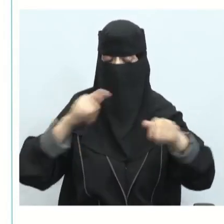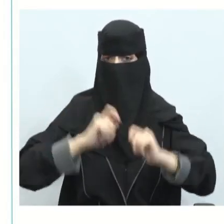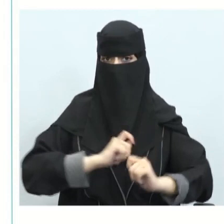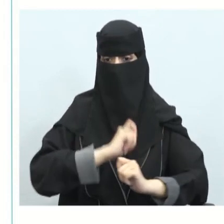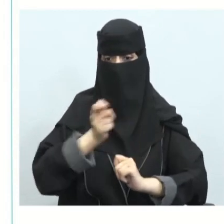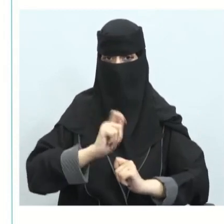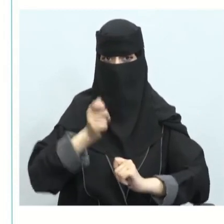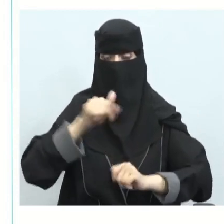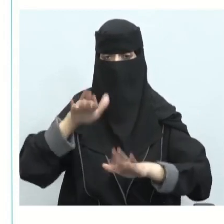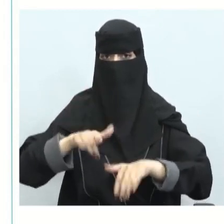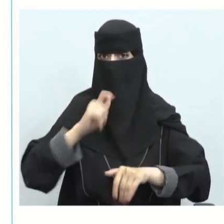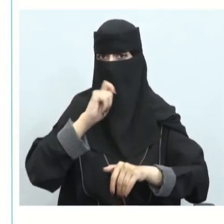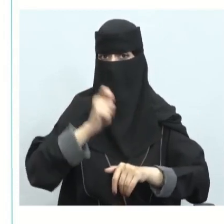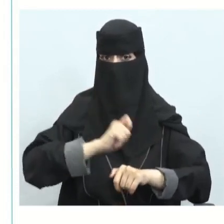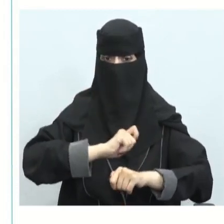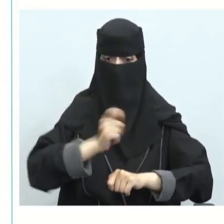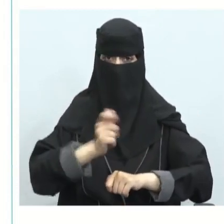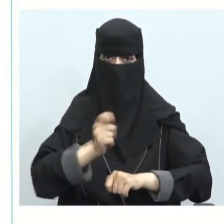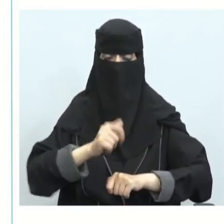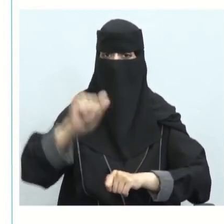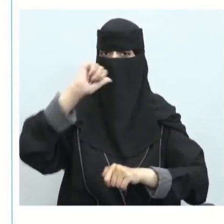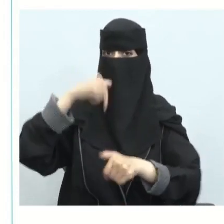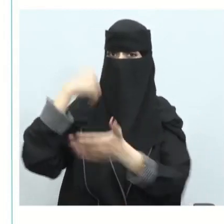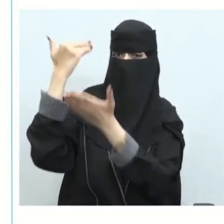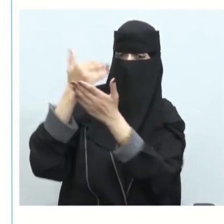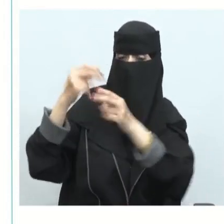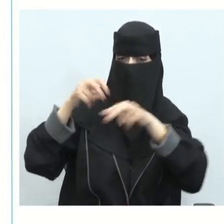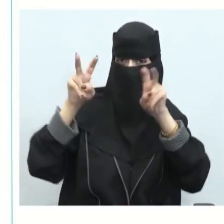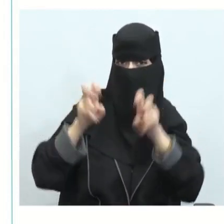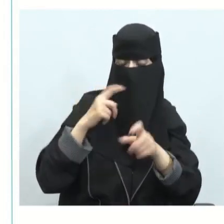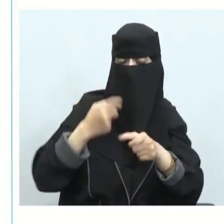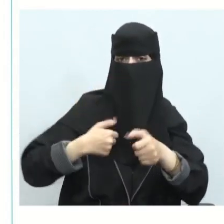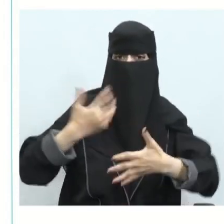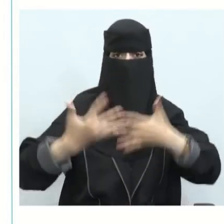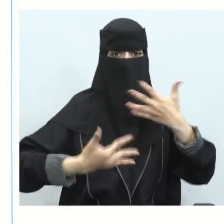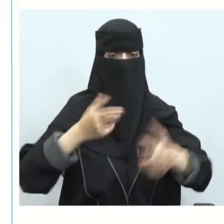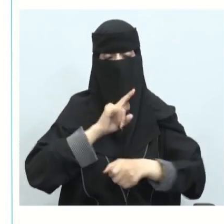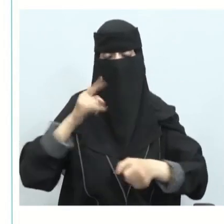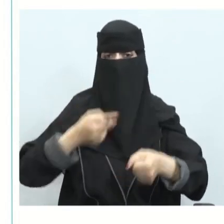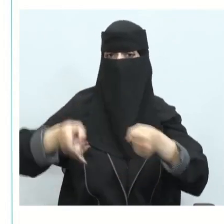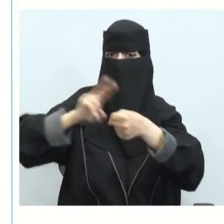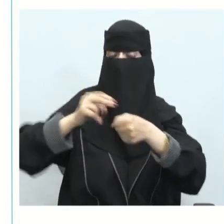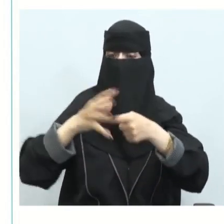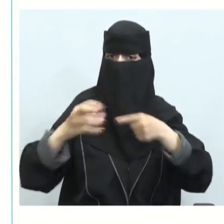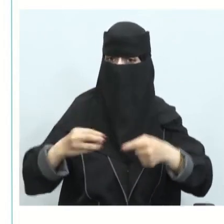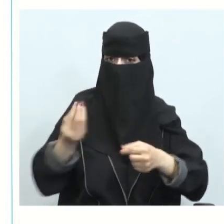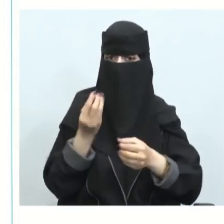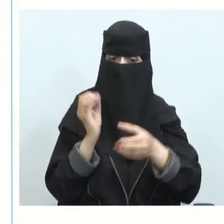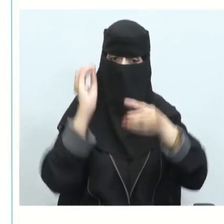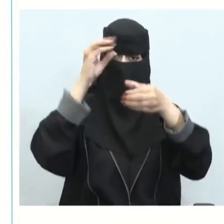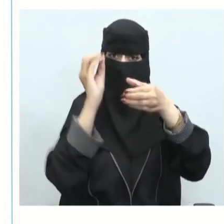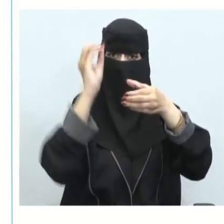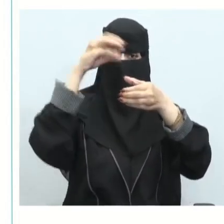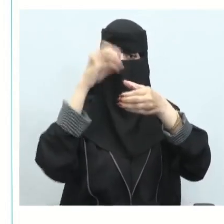استخدام الماء مثلا أنه موارد نادر والطاقة غير متجددة ذكرنا أيضا نقلل من النفايات قدر